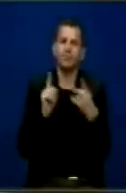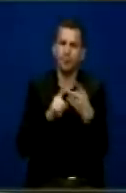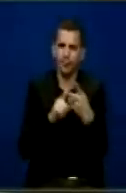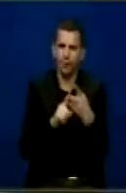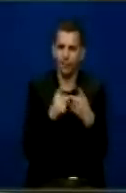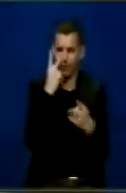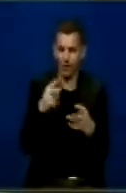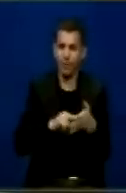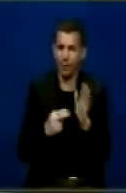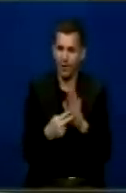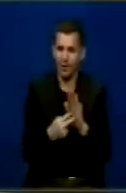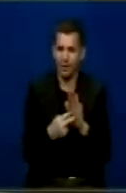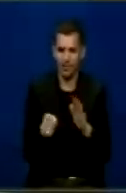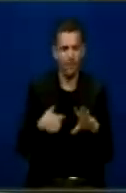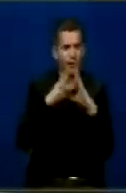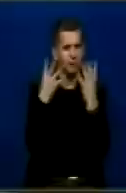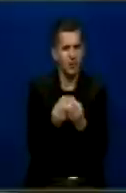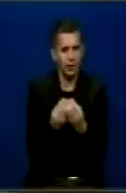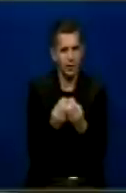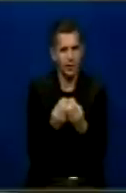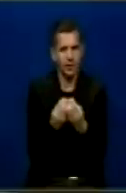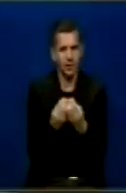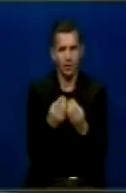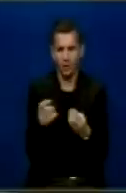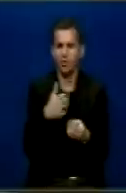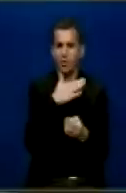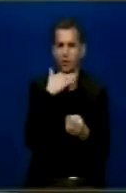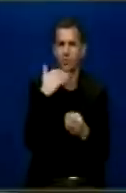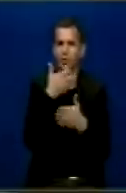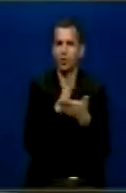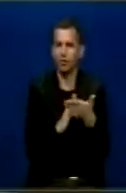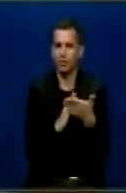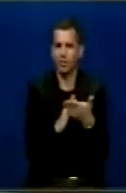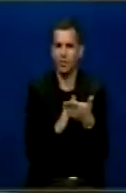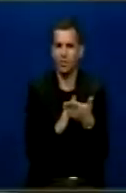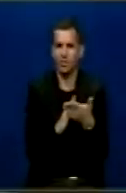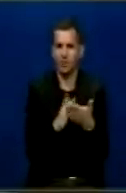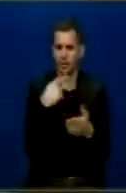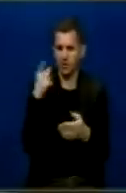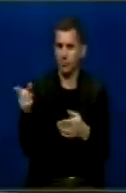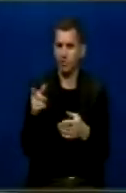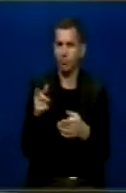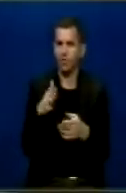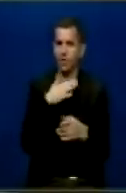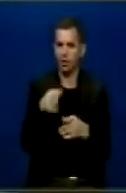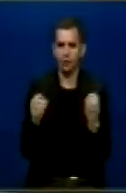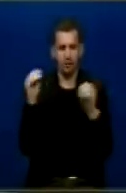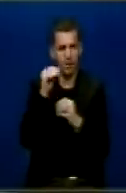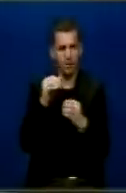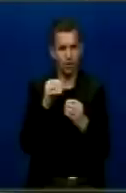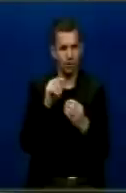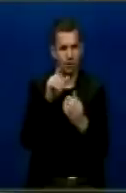që vrejet në këtë plan, po klasën përgjësi për planin, është që është jashtë akonisht në përgjësuat. Pra përmendje dhe deputetja Osmani që në pjesë e konsiderushme tekstit